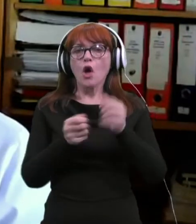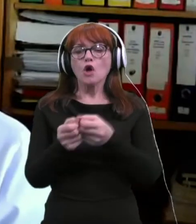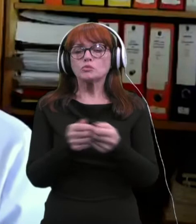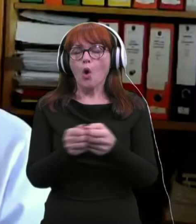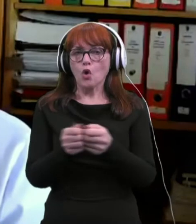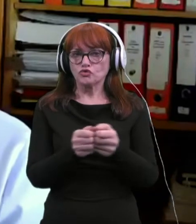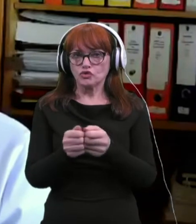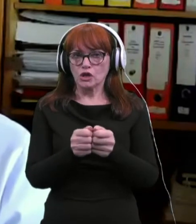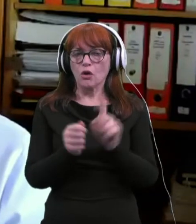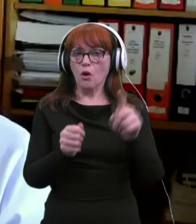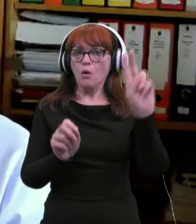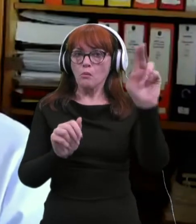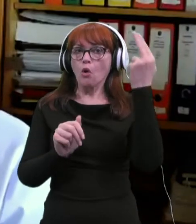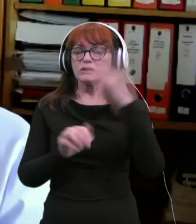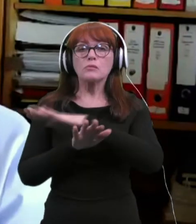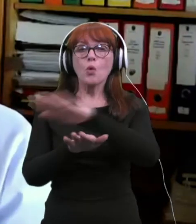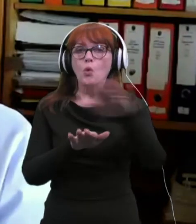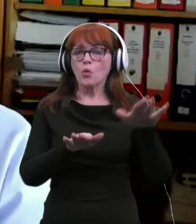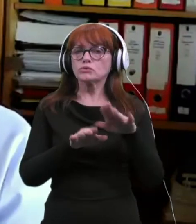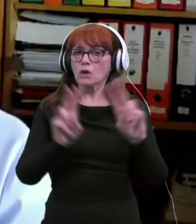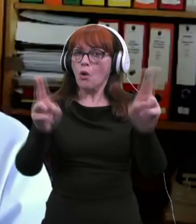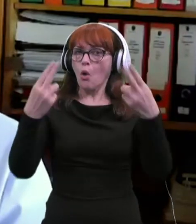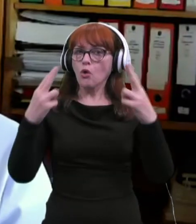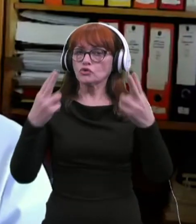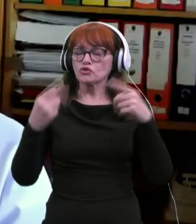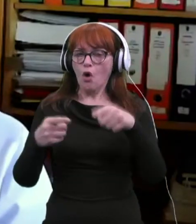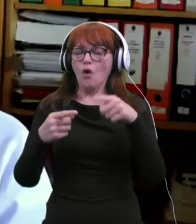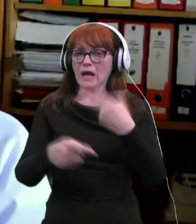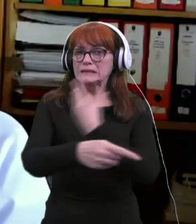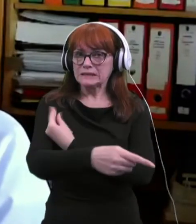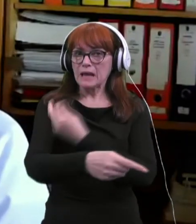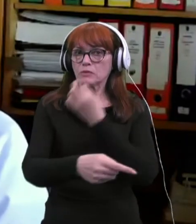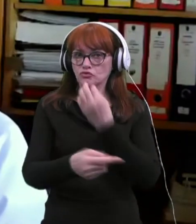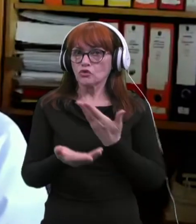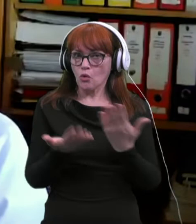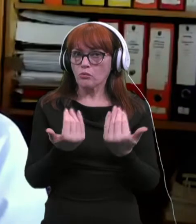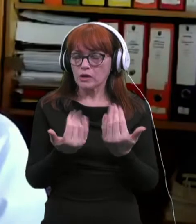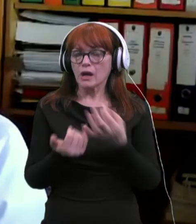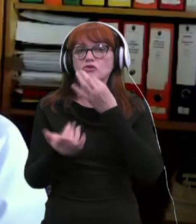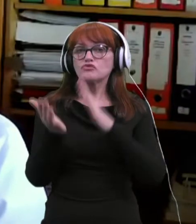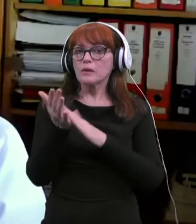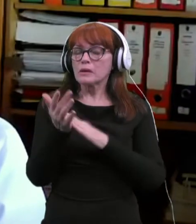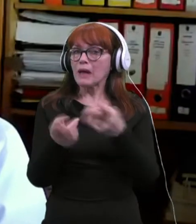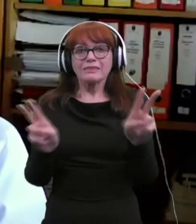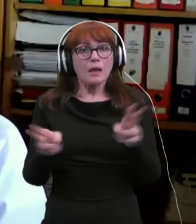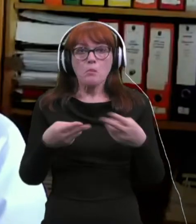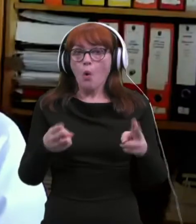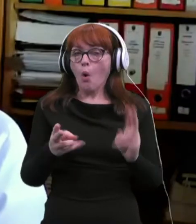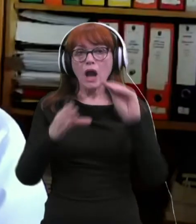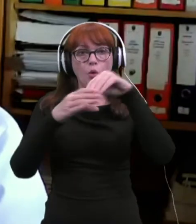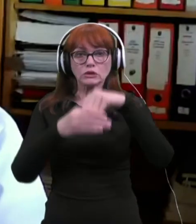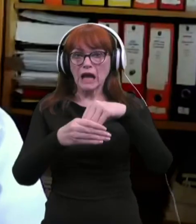poročila, zato pozivamo vse, da se odzovejo na to cepljenje. V primeru, da se cepljenja ne morejo